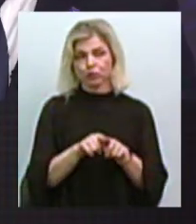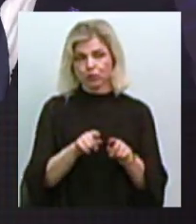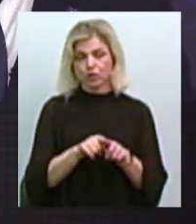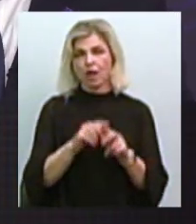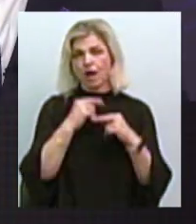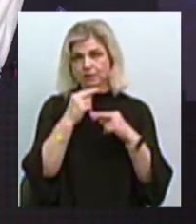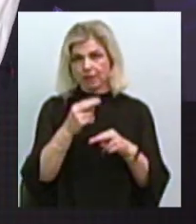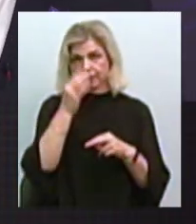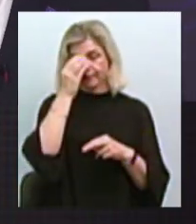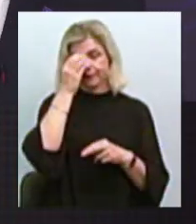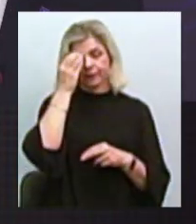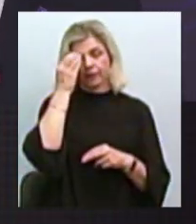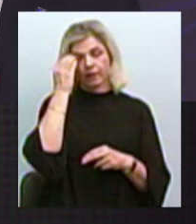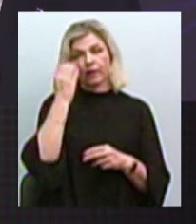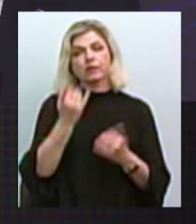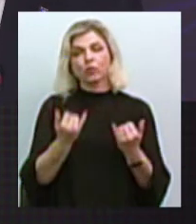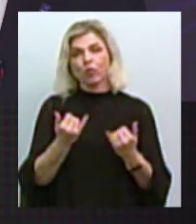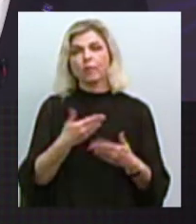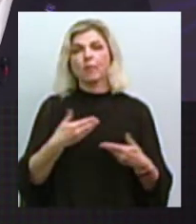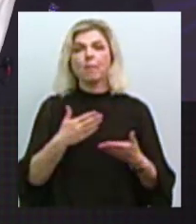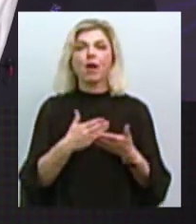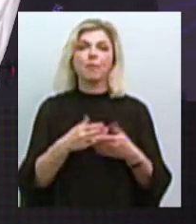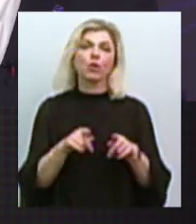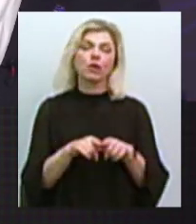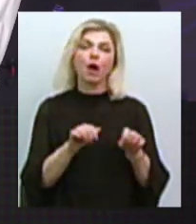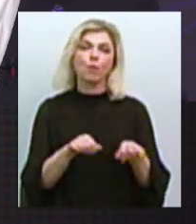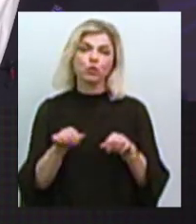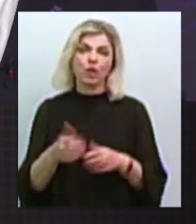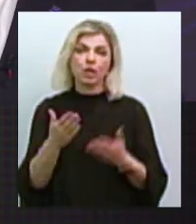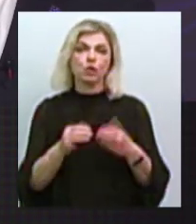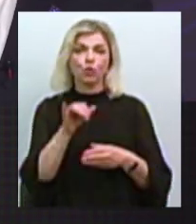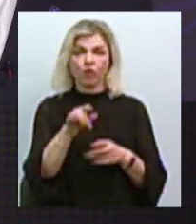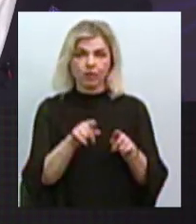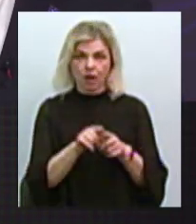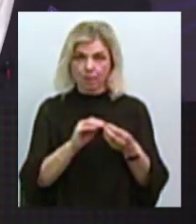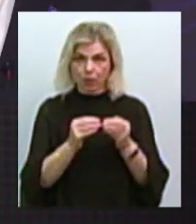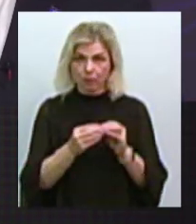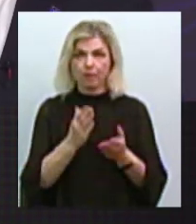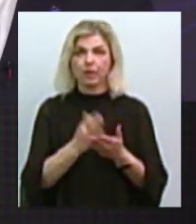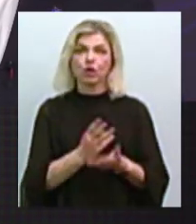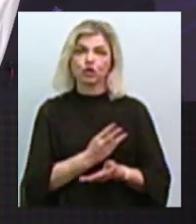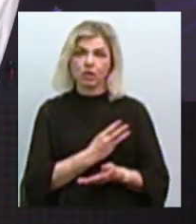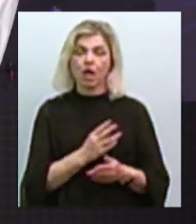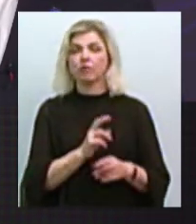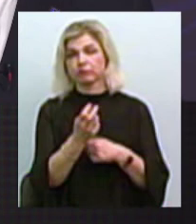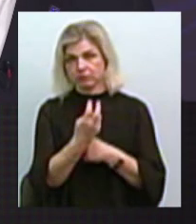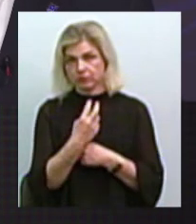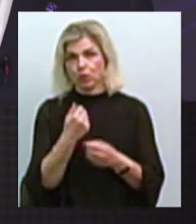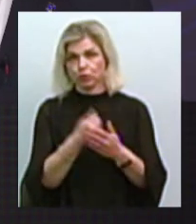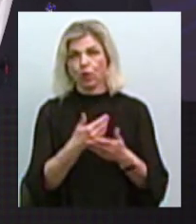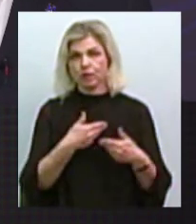акцент. На сьогодні ми маємо таку можливість. Якщо у вас є така проблема, є на сьогодні таке бажання, зверніться до нас